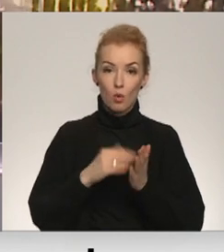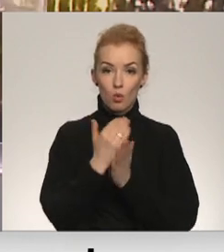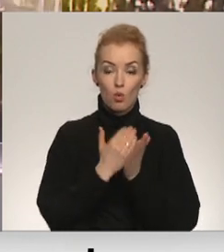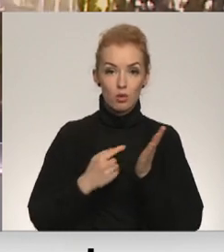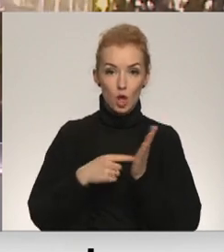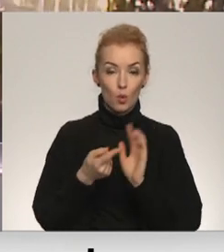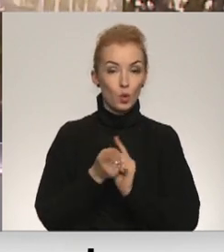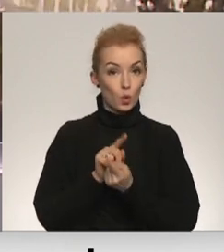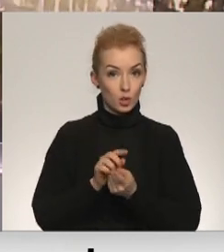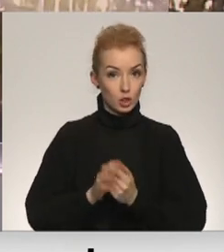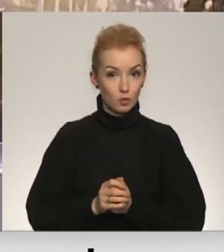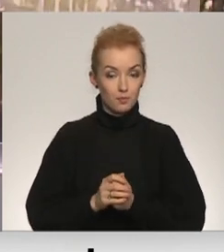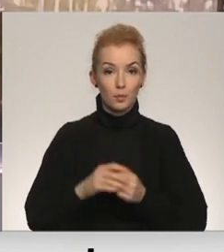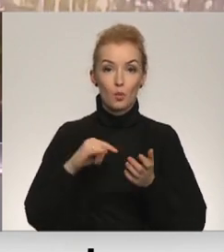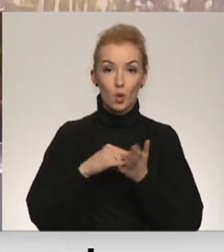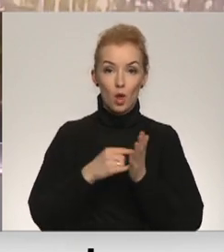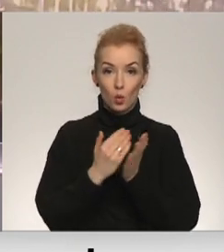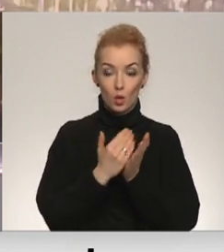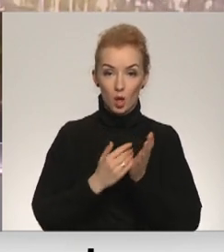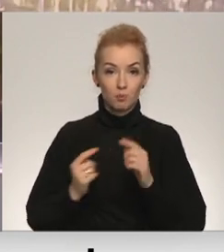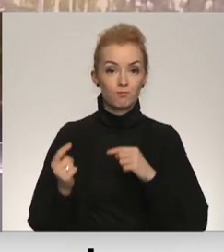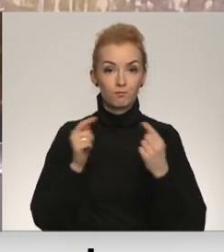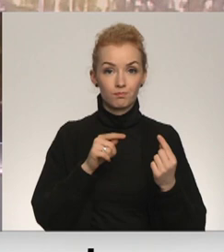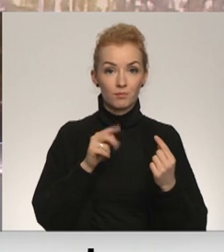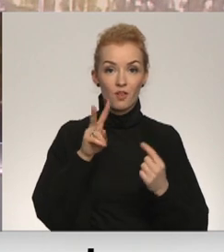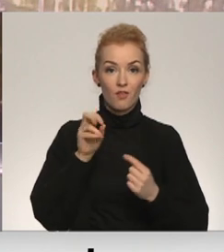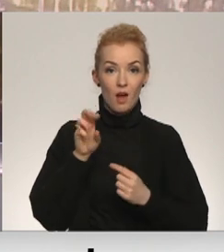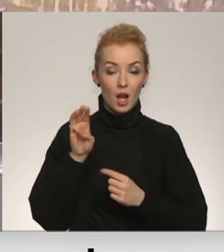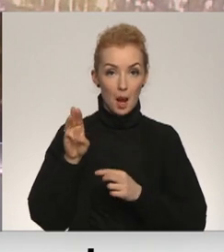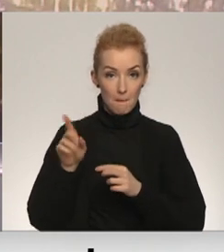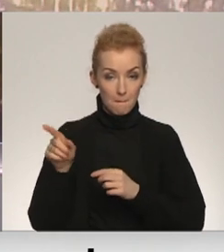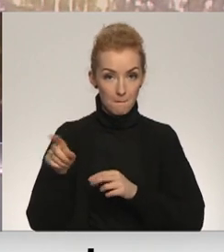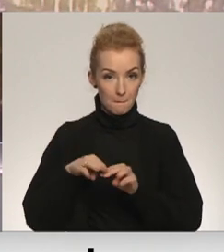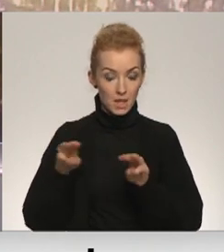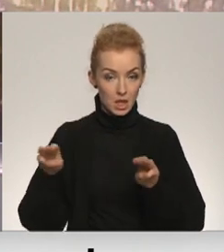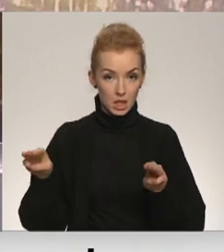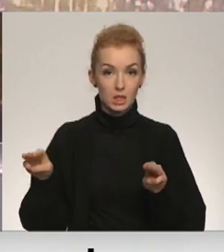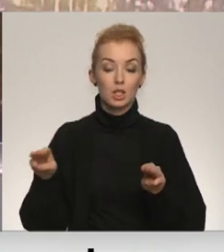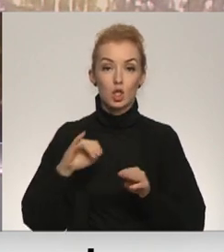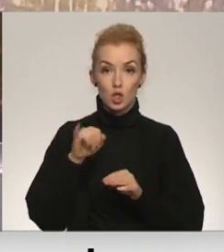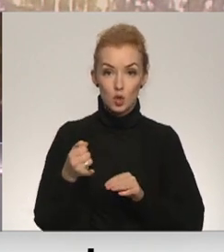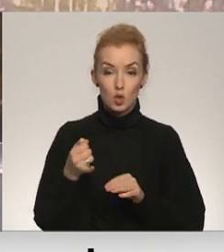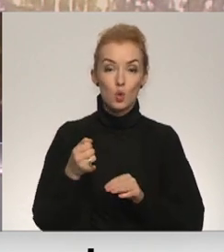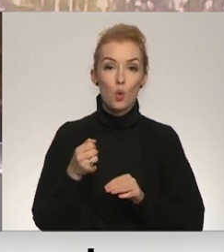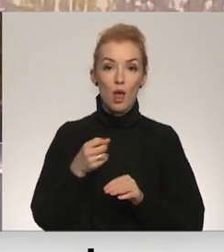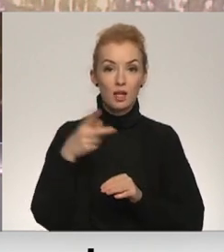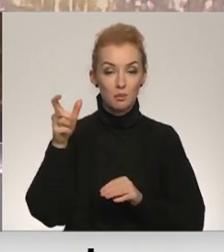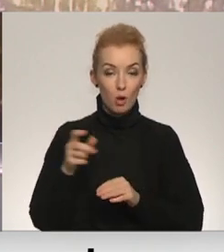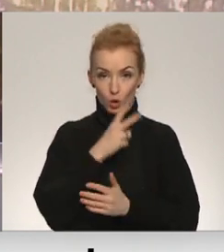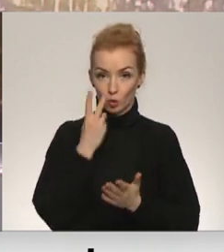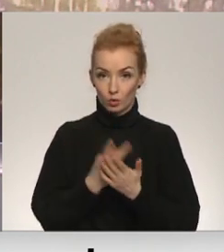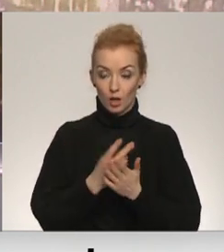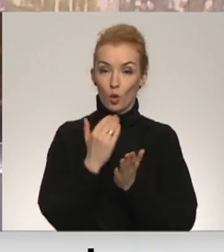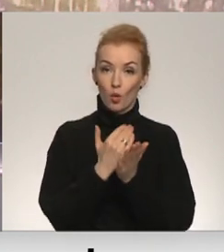noteikumu grozīmi. Noteikumu projektam iepriekš iebilda Vides aizsardzības un reģionālās attīstības ministrija, jo pēc iestādes ekspertu domām